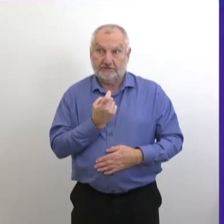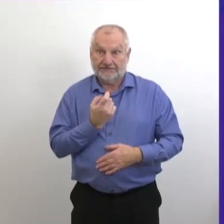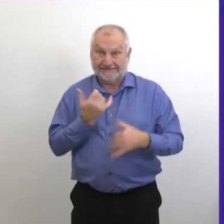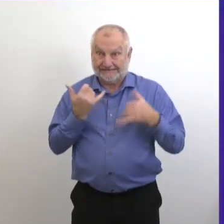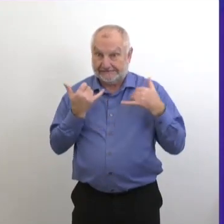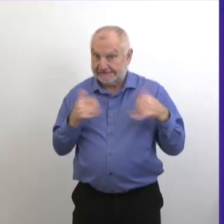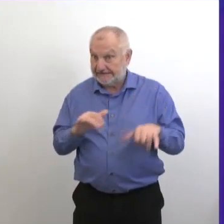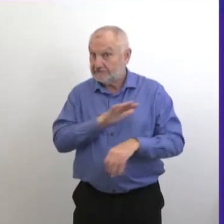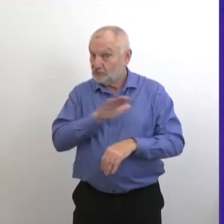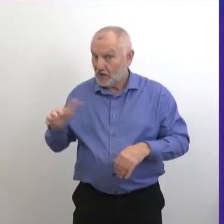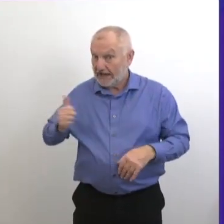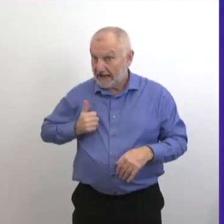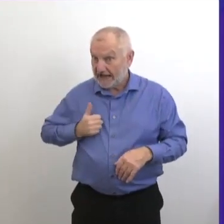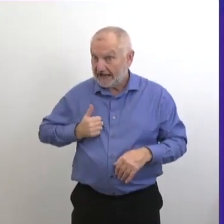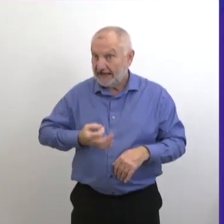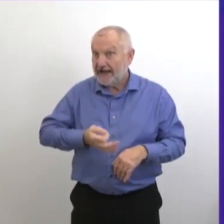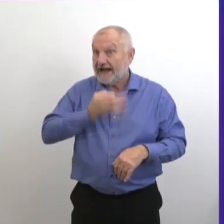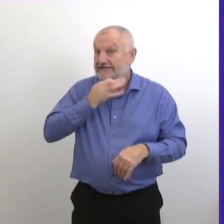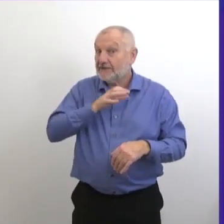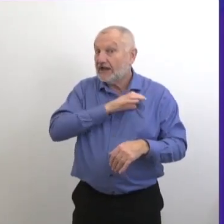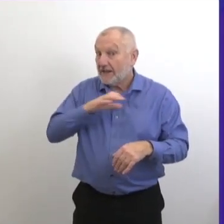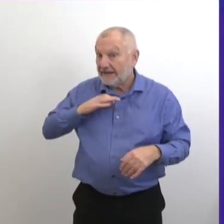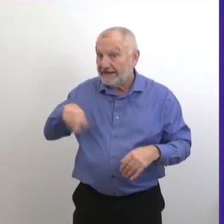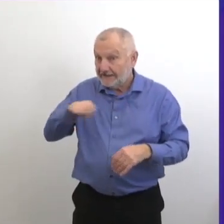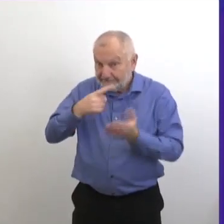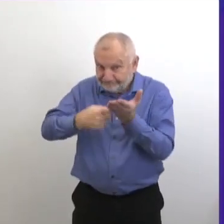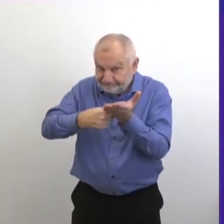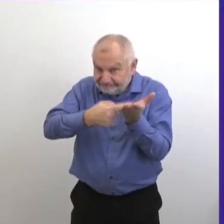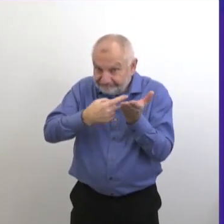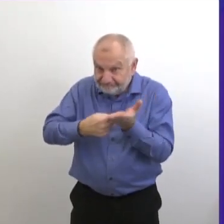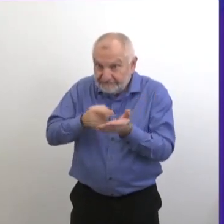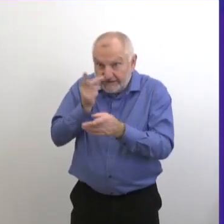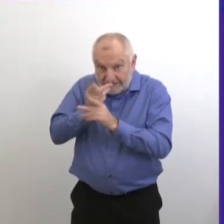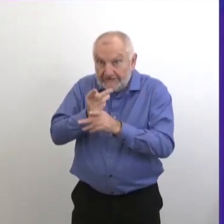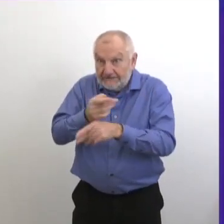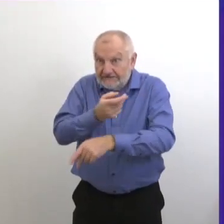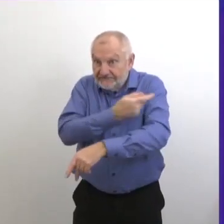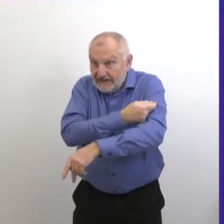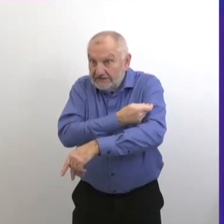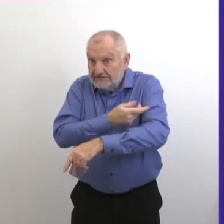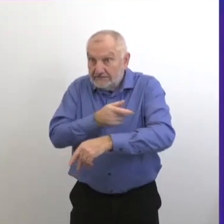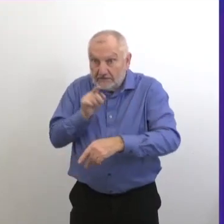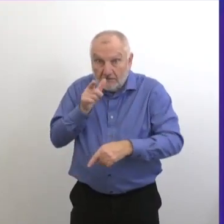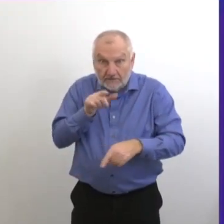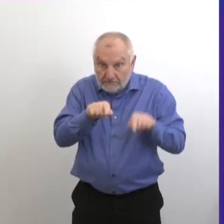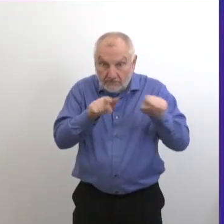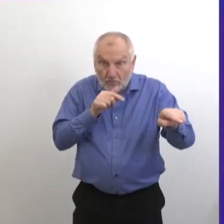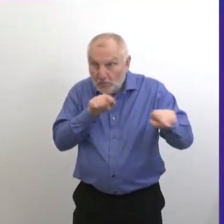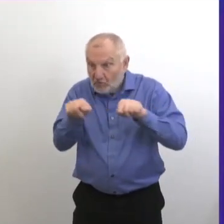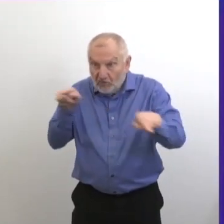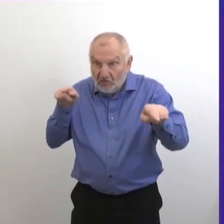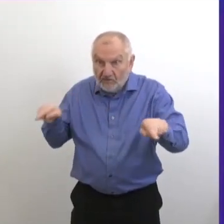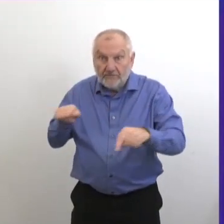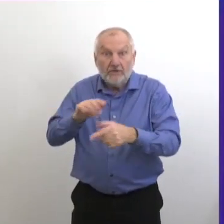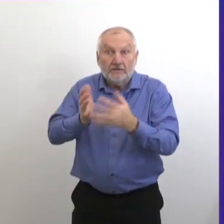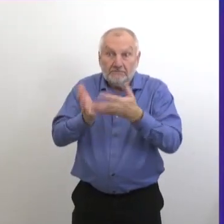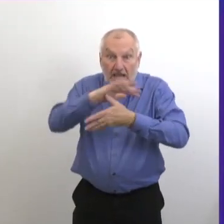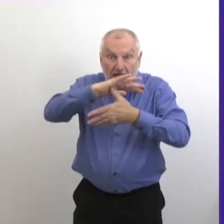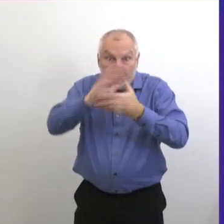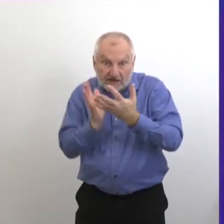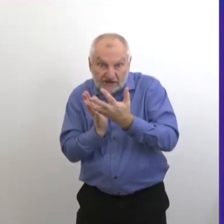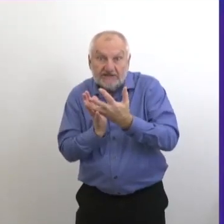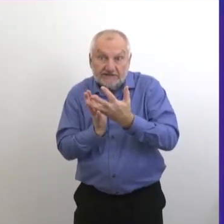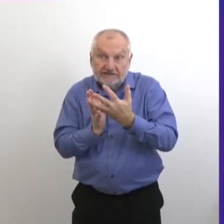du comité d'experts au niveau national et autres, on essaie toujours de voir à quoi va ressembler cette campagne d'immunisation, quelles vont être les priorités